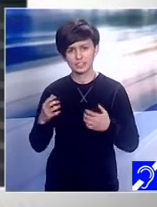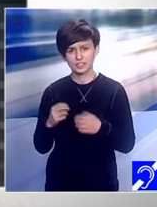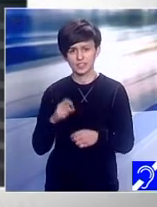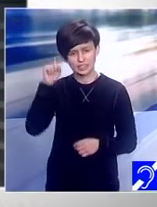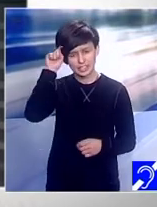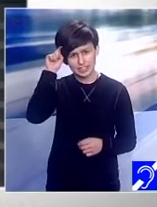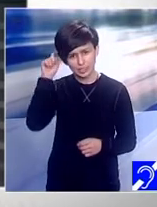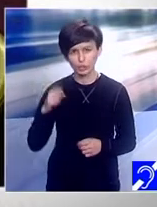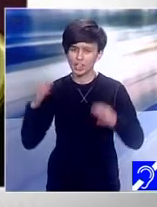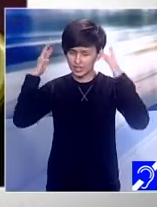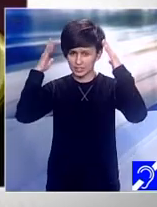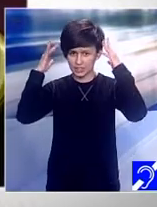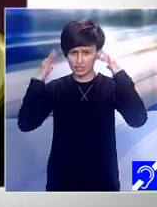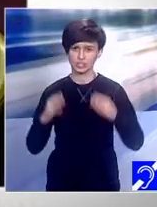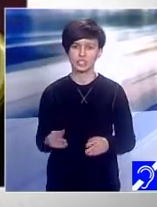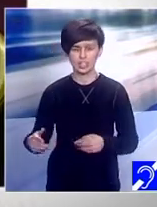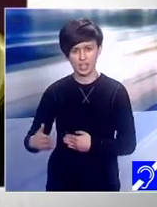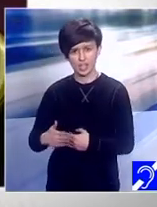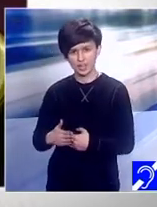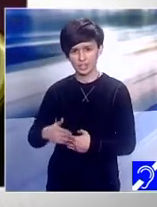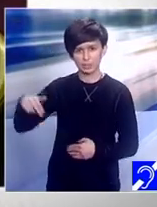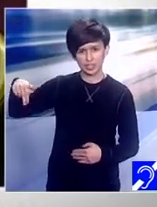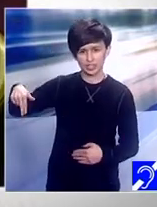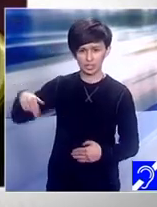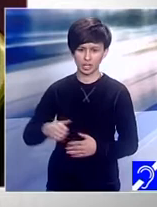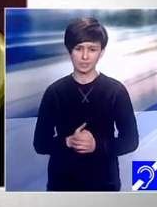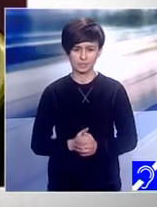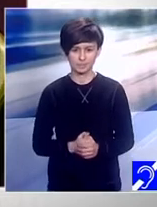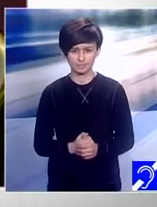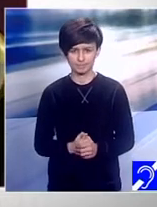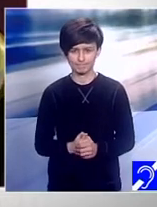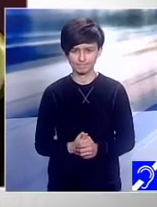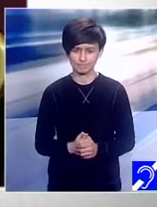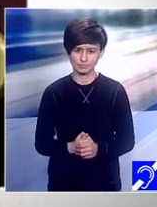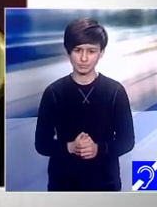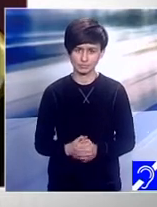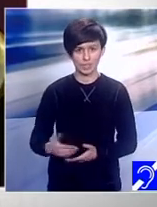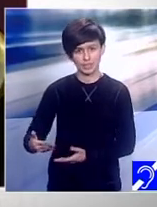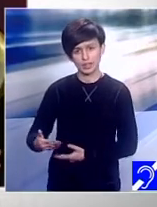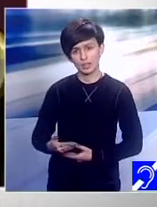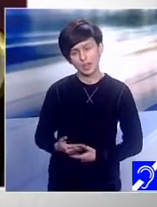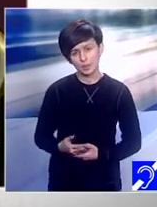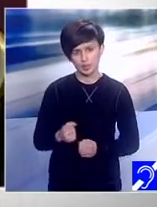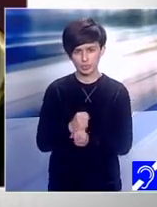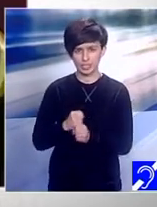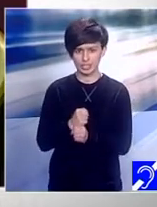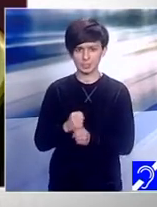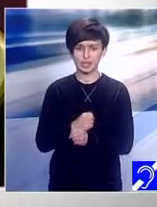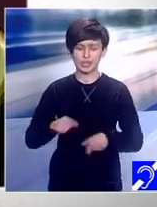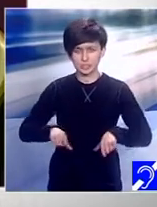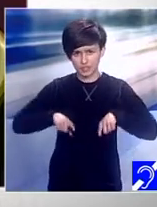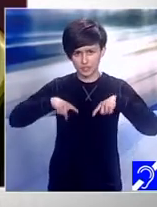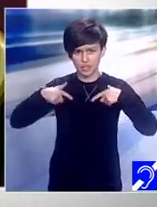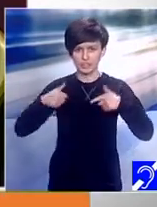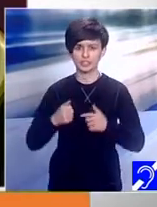alături de Nicolaas? Pot să zic că între timp am mai acumulat experiențe de viață și